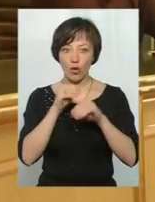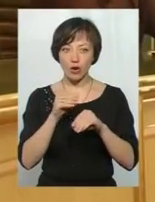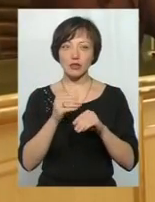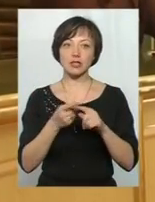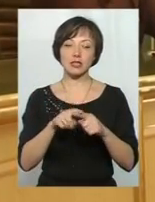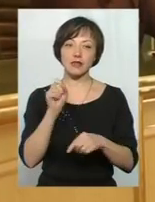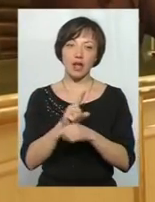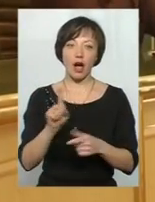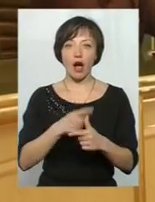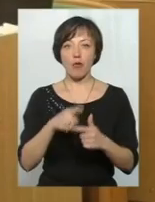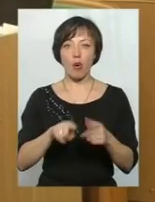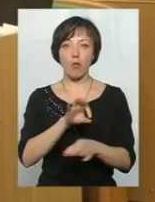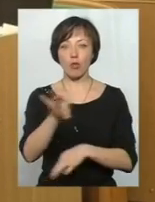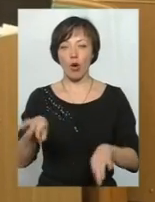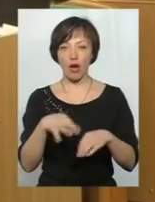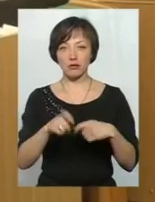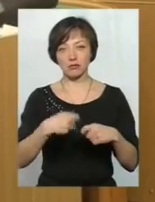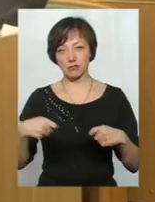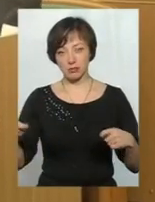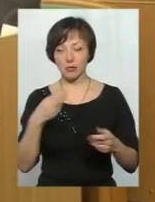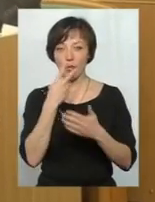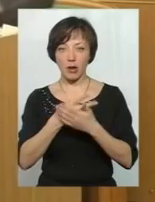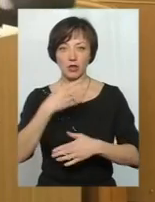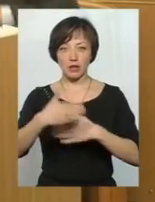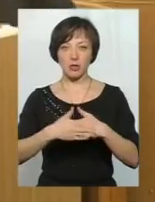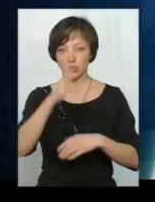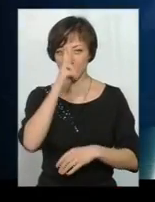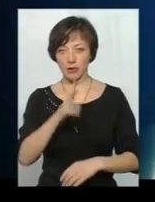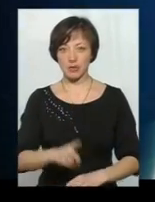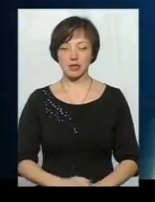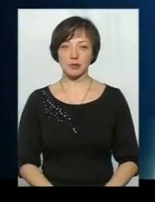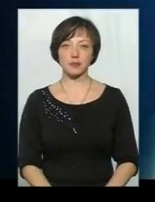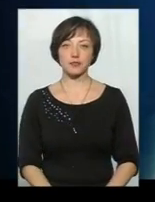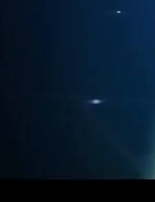або проєкт знову буксуватиме. Побачимо вже у найближчі два місяці.